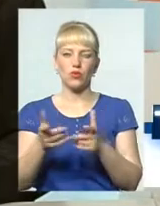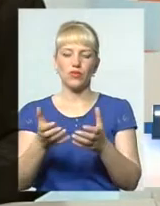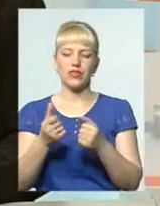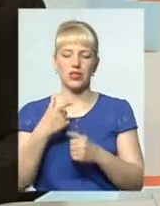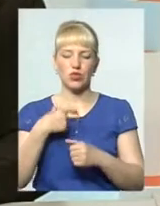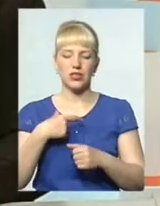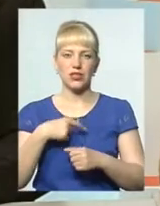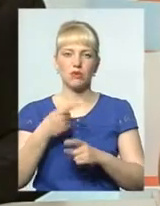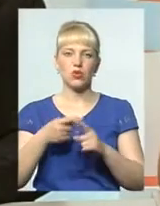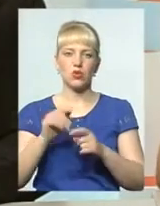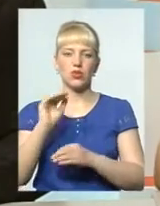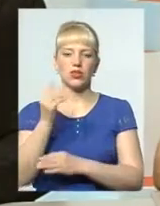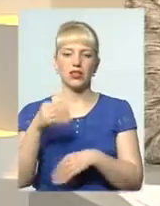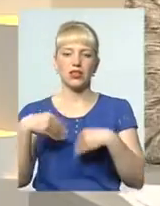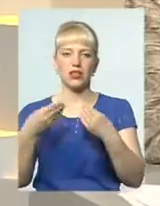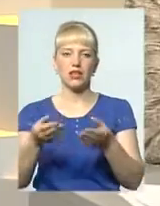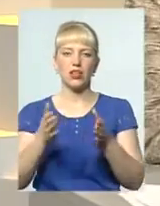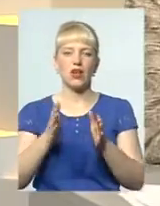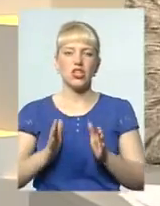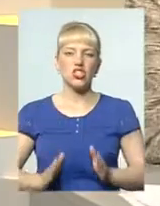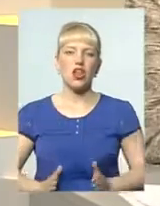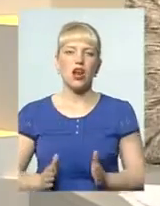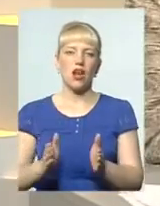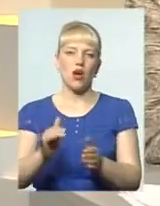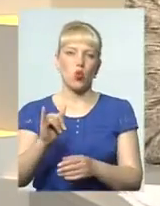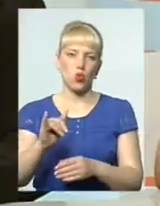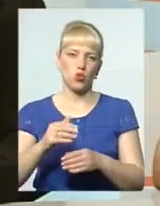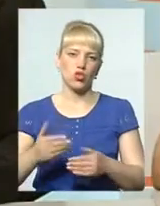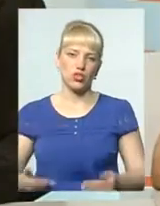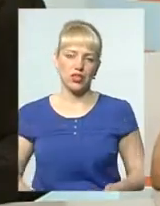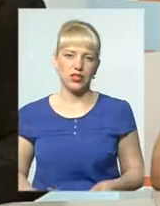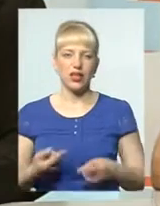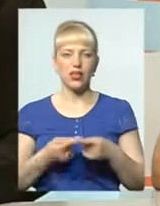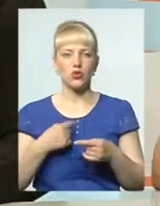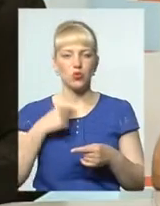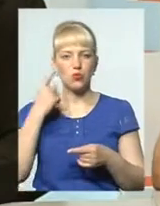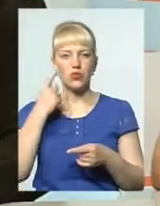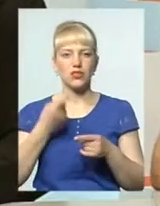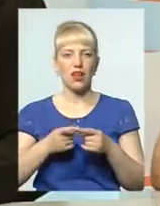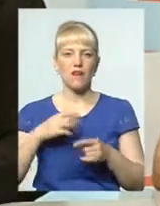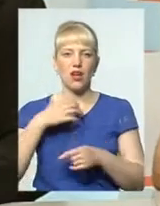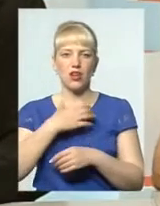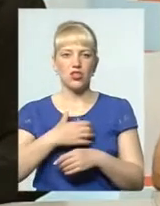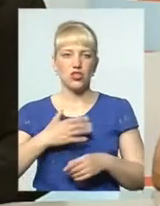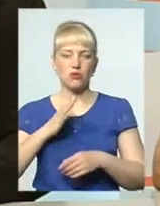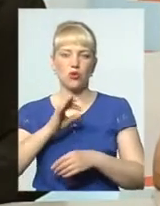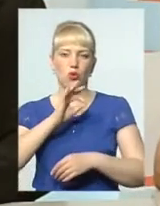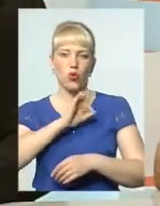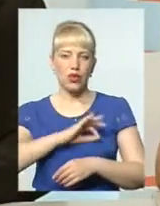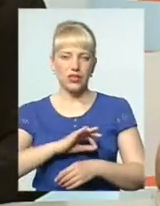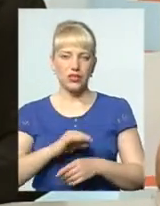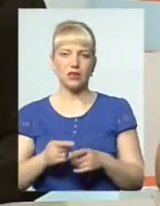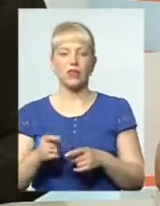дати подальший шлях в життя. Тому, думаю, це реально можливо, це буде корисно, ефективно.